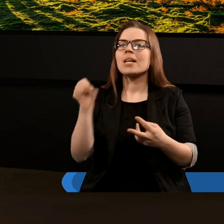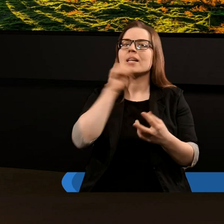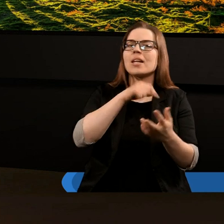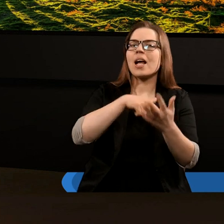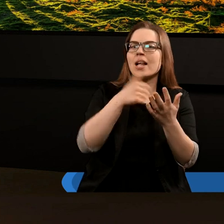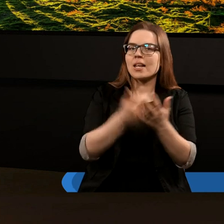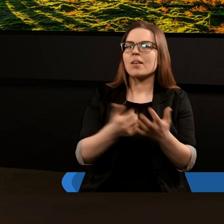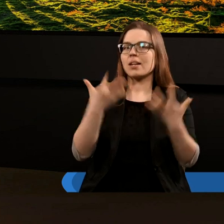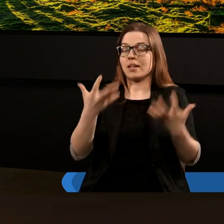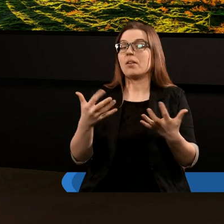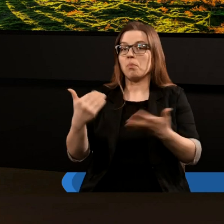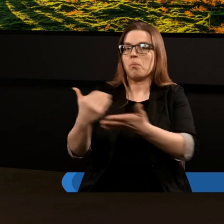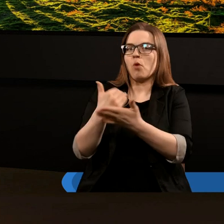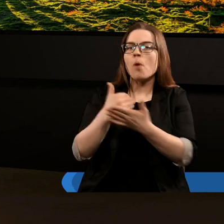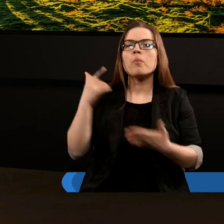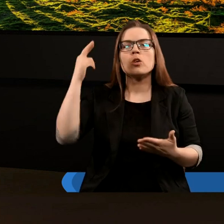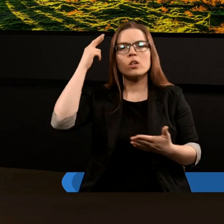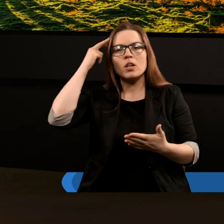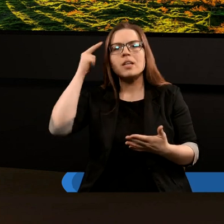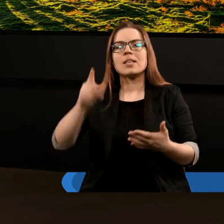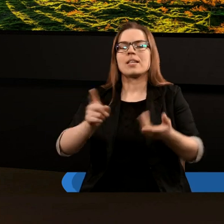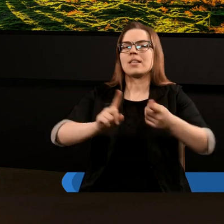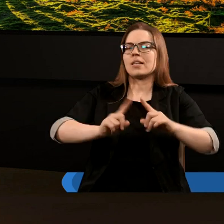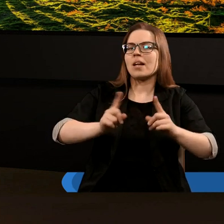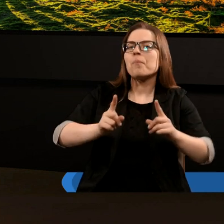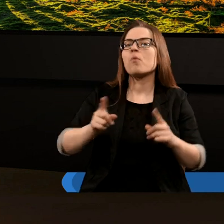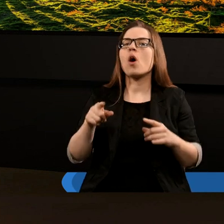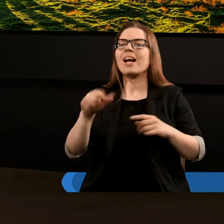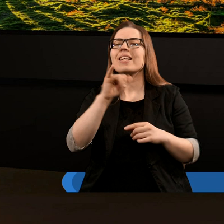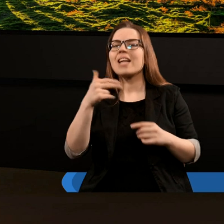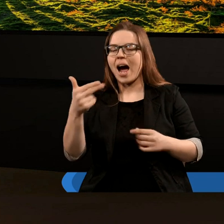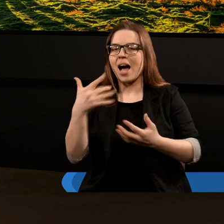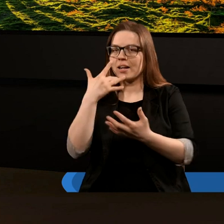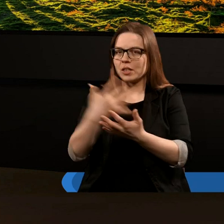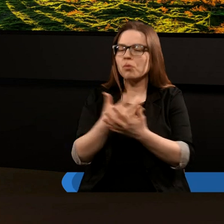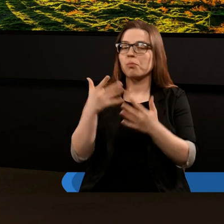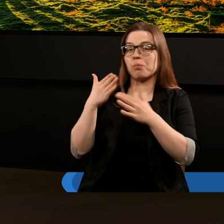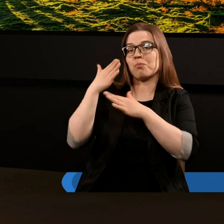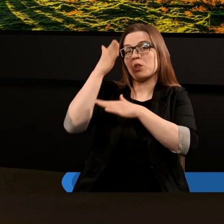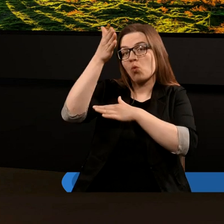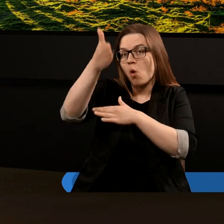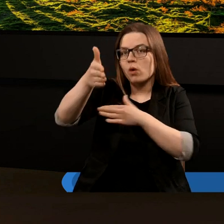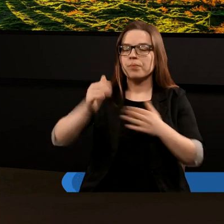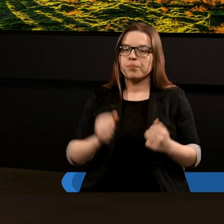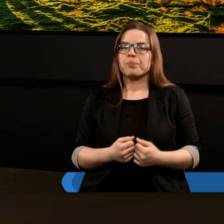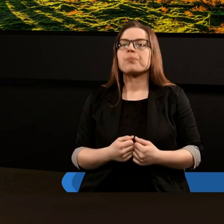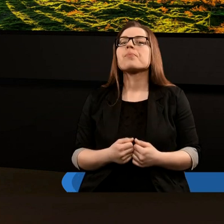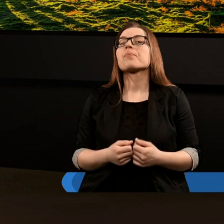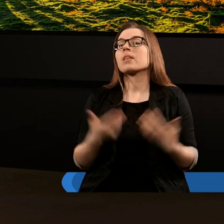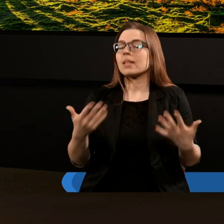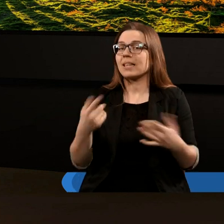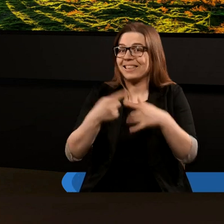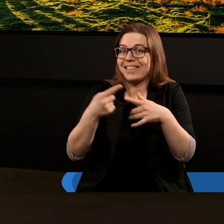Stary Testament jest w stanie nam pomóc zrozumieć, jakich symboli użył Jan, żeby przedstawić wizję przyszłości. I zanim